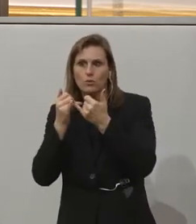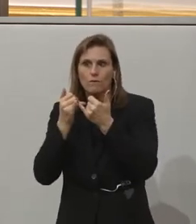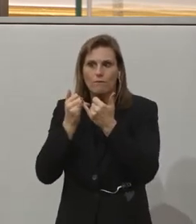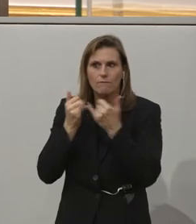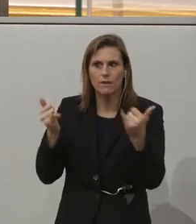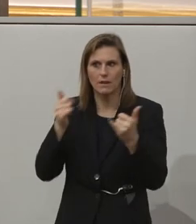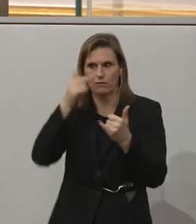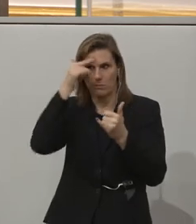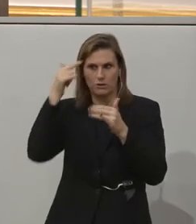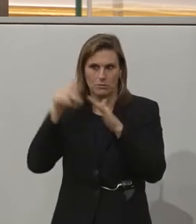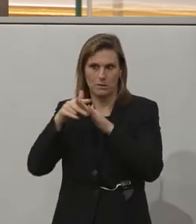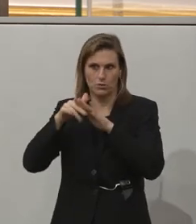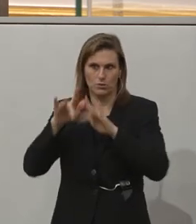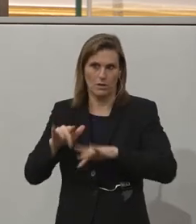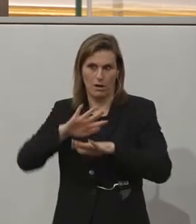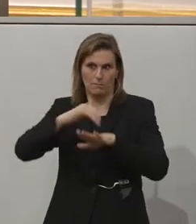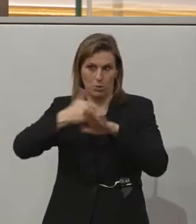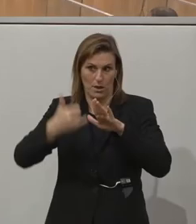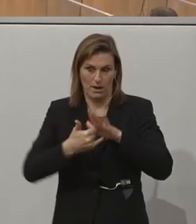behinderten Menschen ihr Projekt?